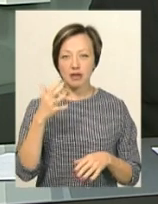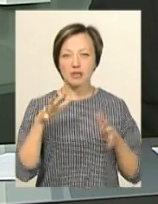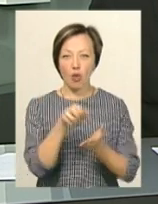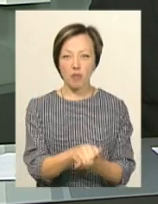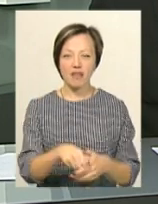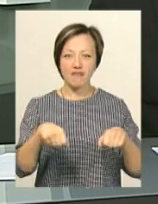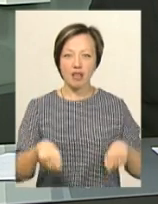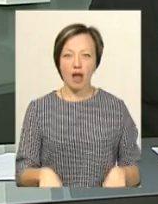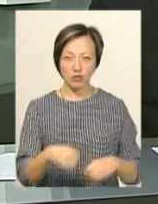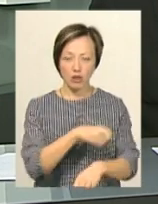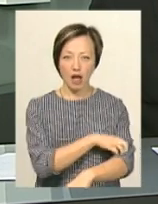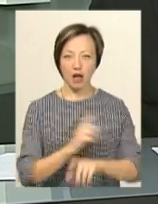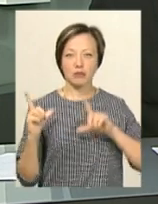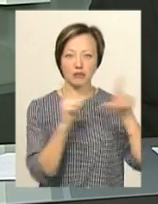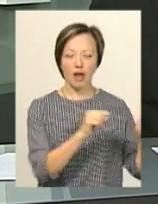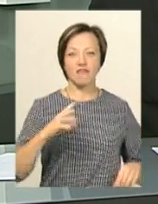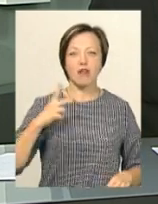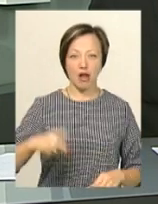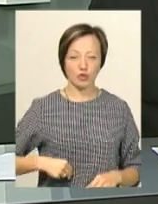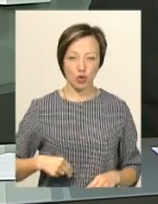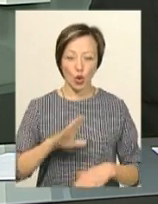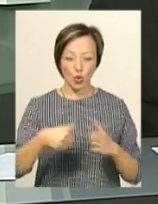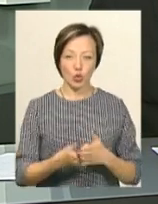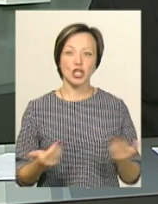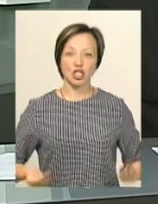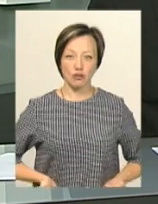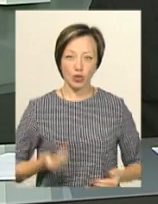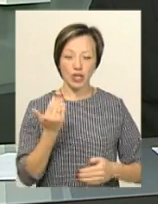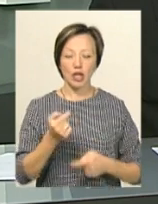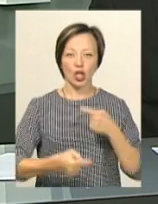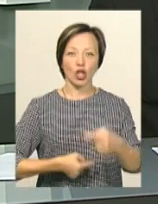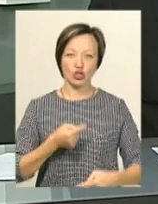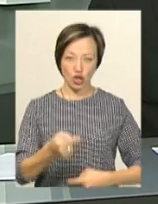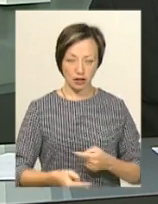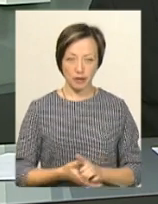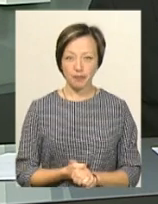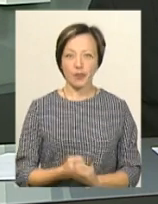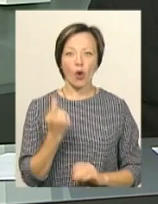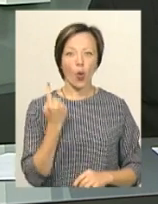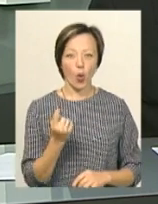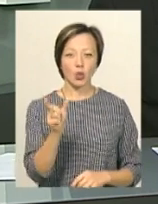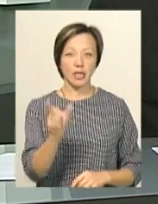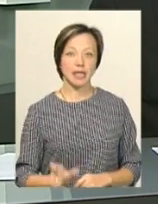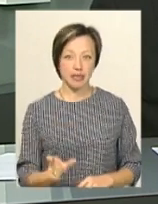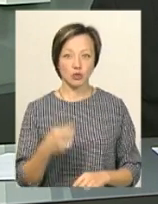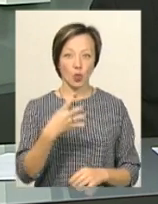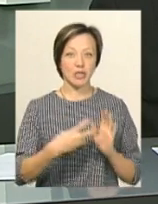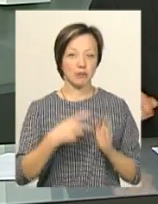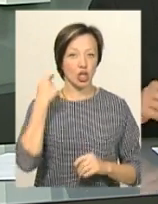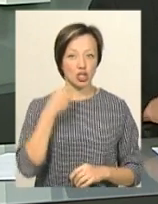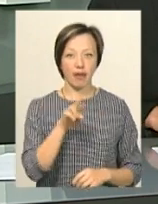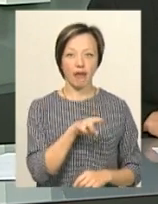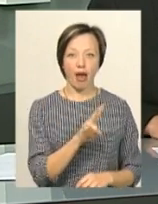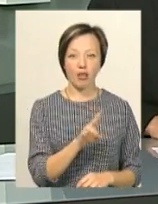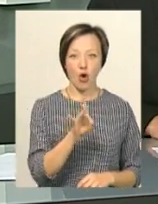більшовиками Потоцькі емігрували у Францію, де досі живуть і їхні нащадки. Один із них, 47-річний